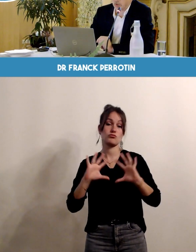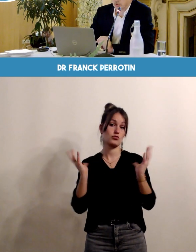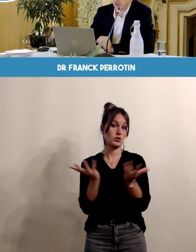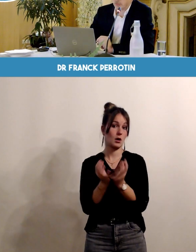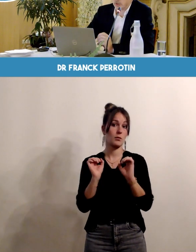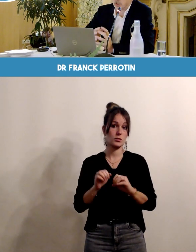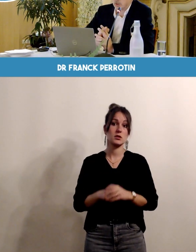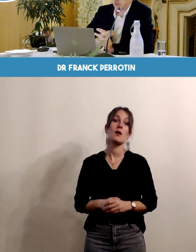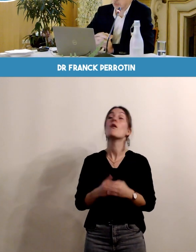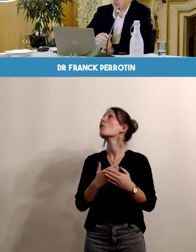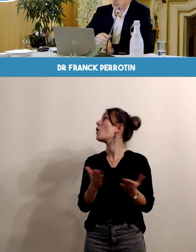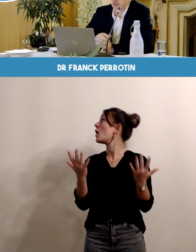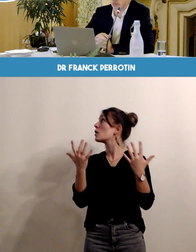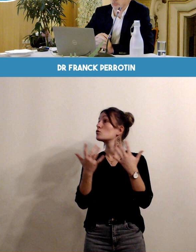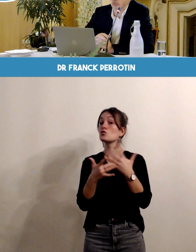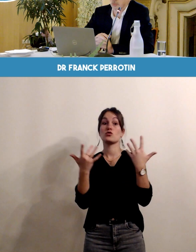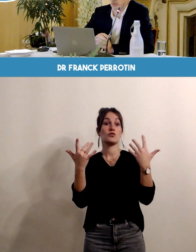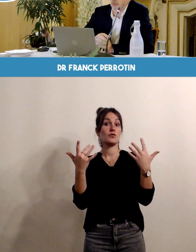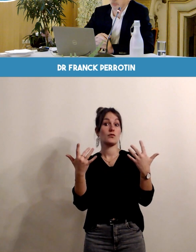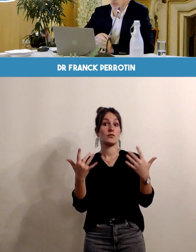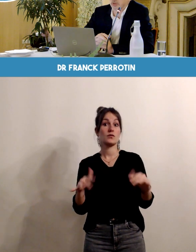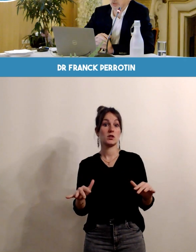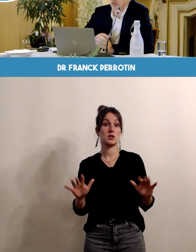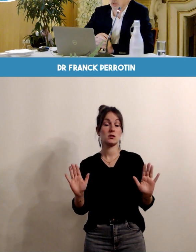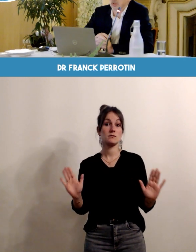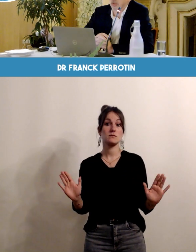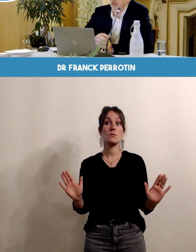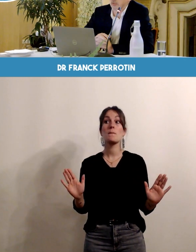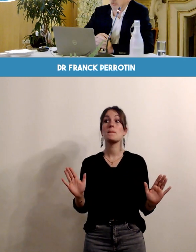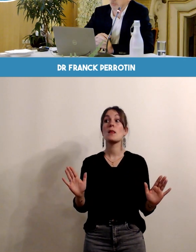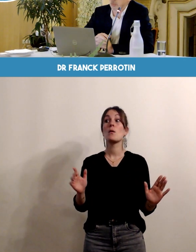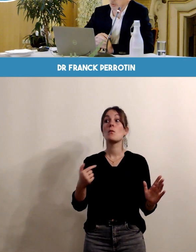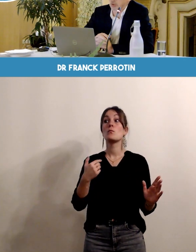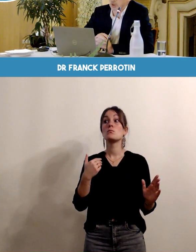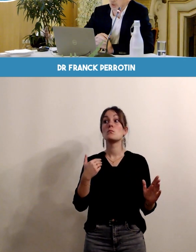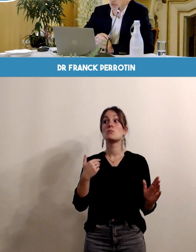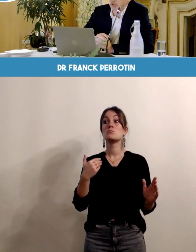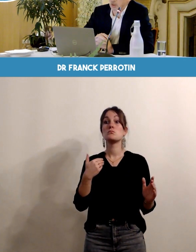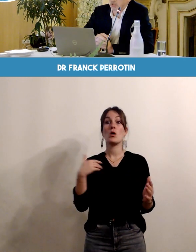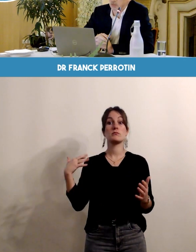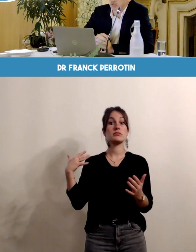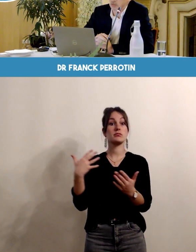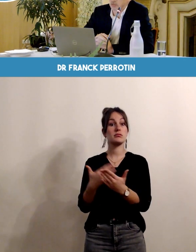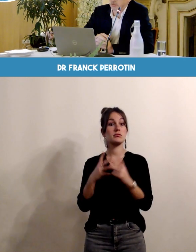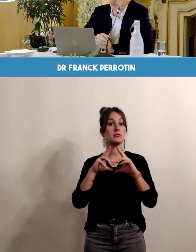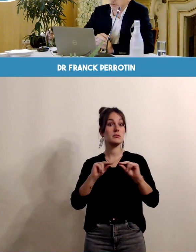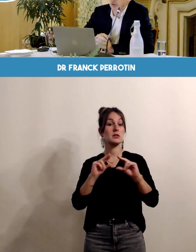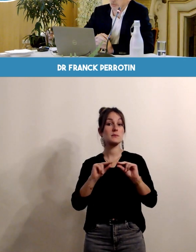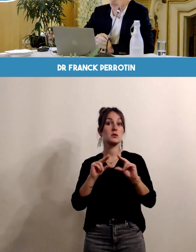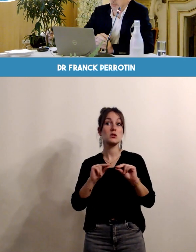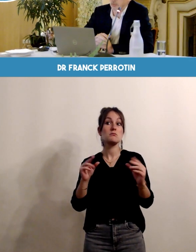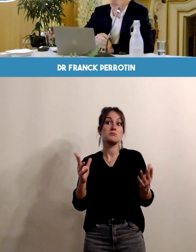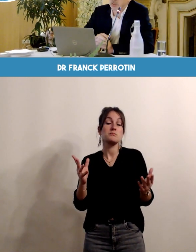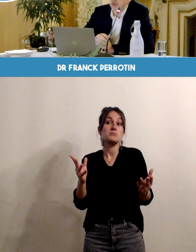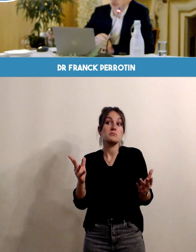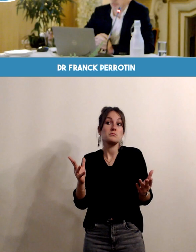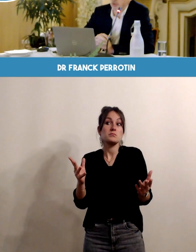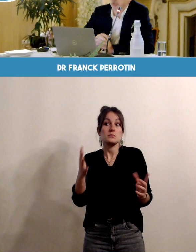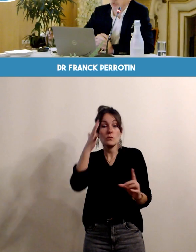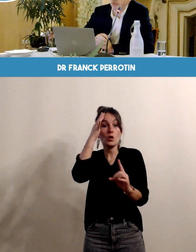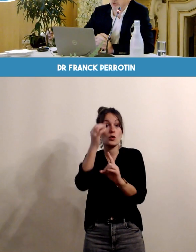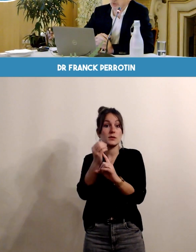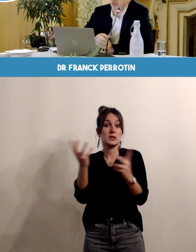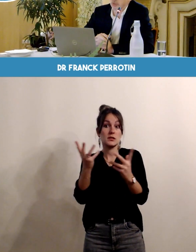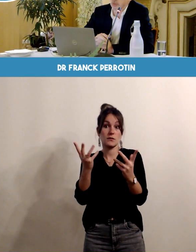voilà j'en ai fini donc mon propos était essentiellement de vous donner comme message